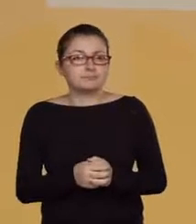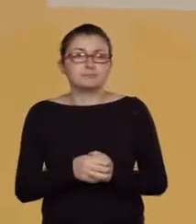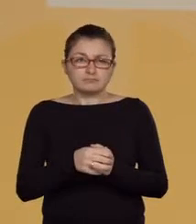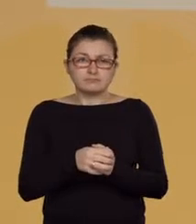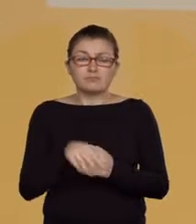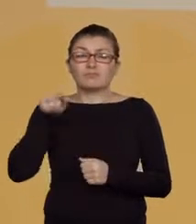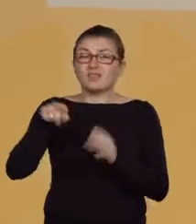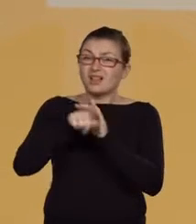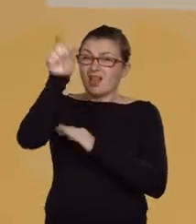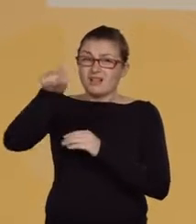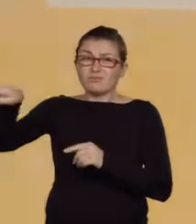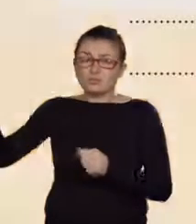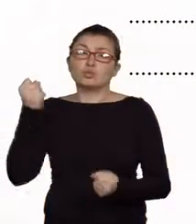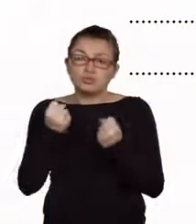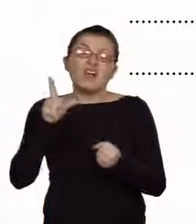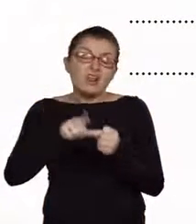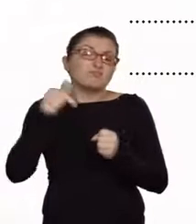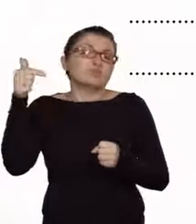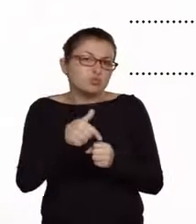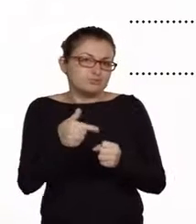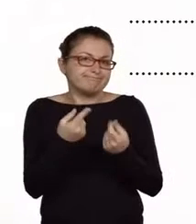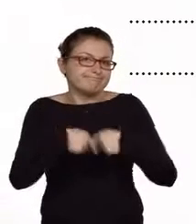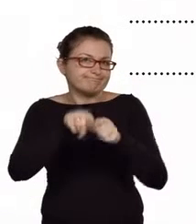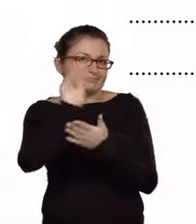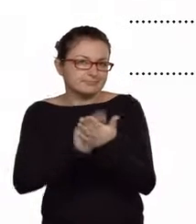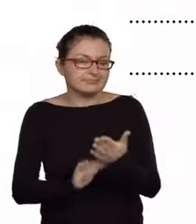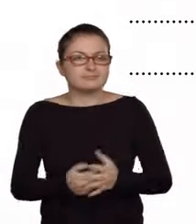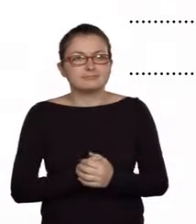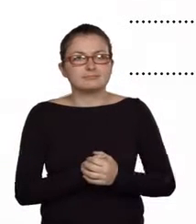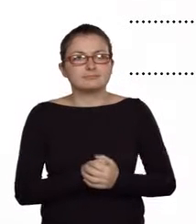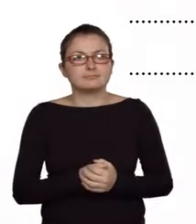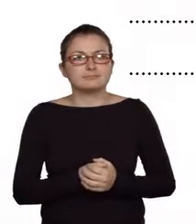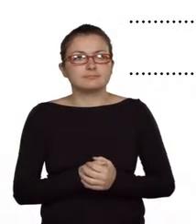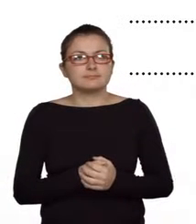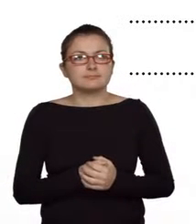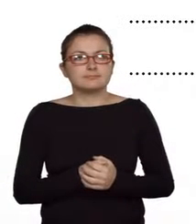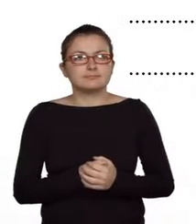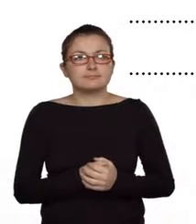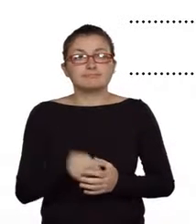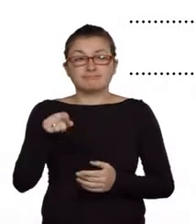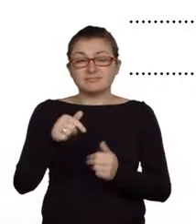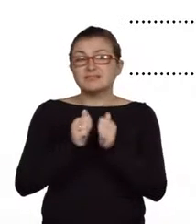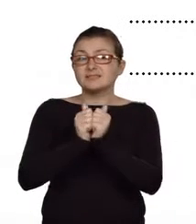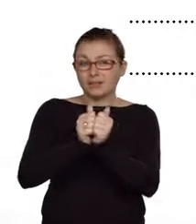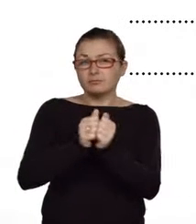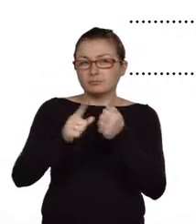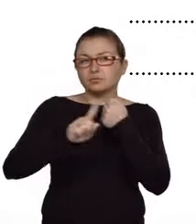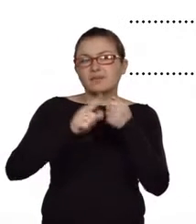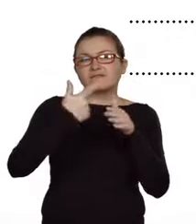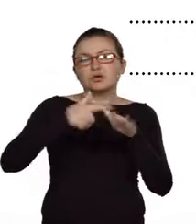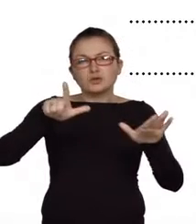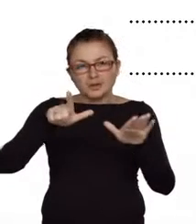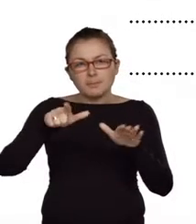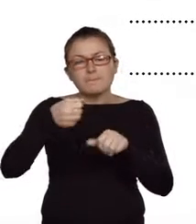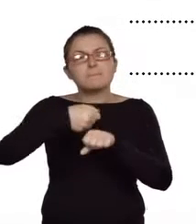maturzysta musi sobie radzić. Przyjrzyjmy się zatem bliżej zadaniu 27 z egzaminu nowej matury z maja